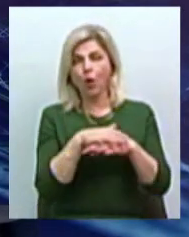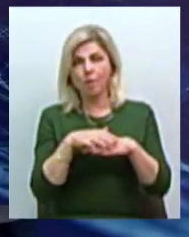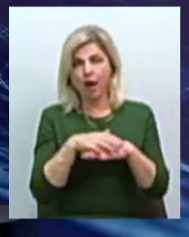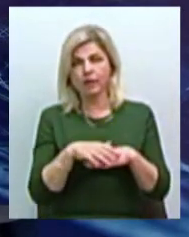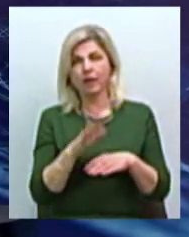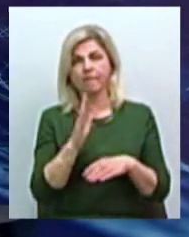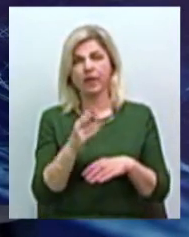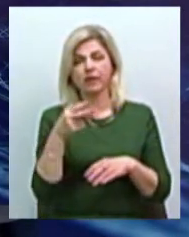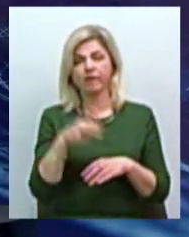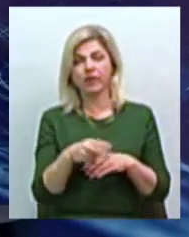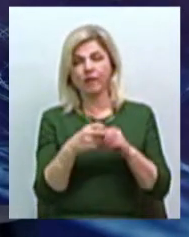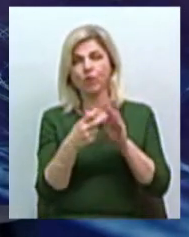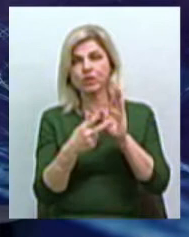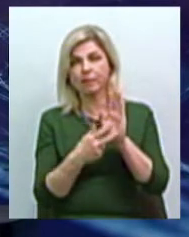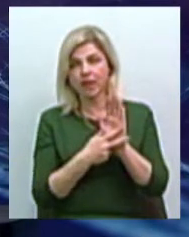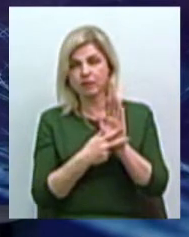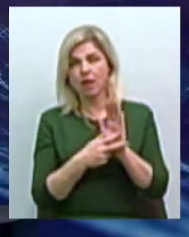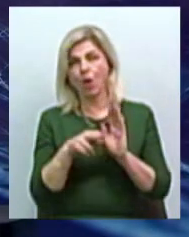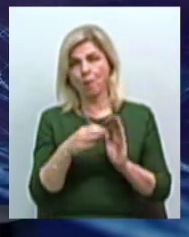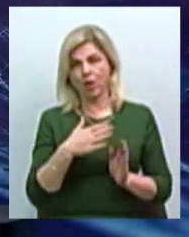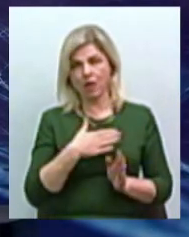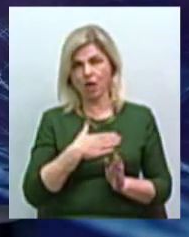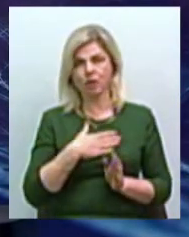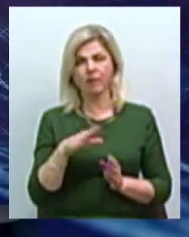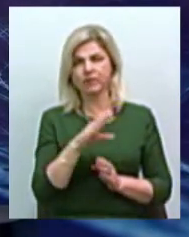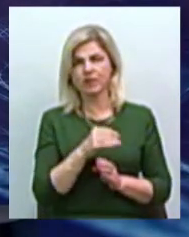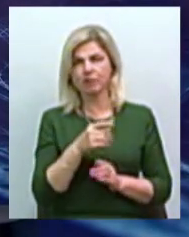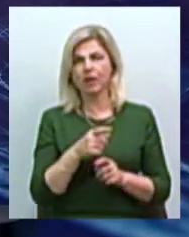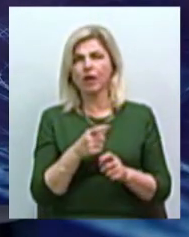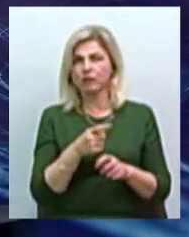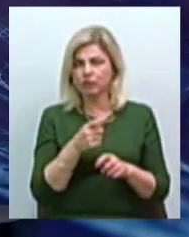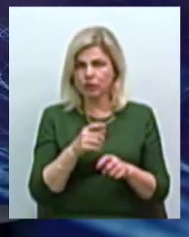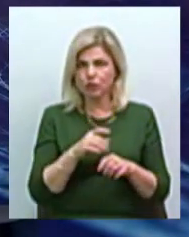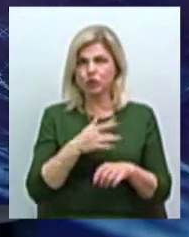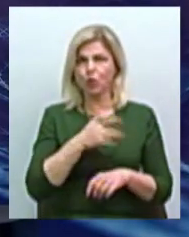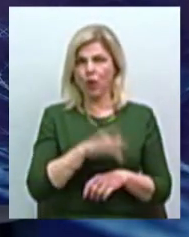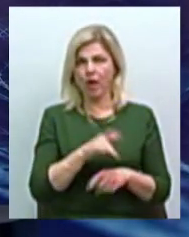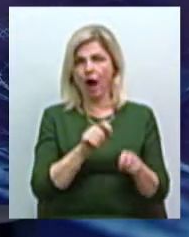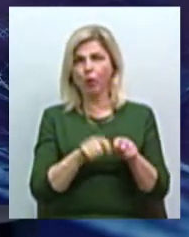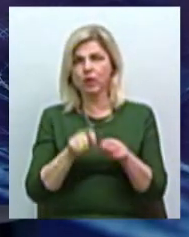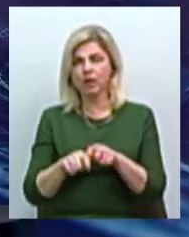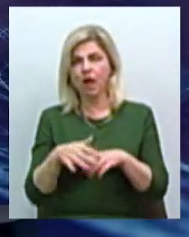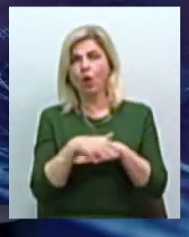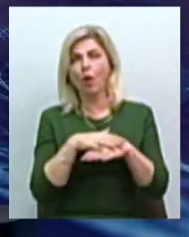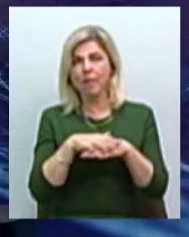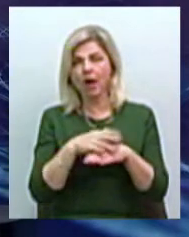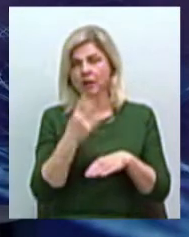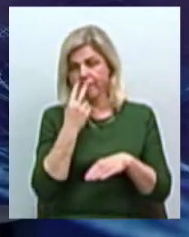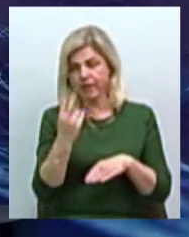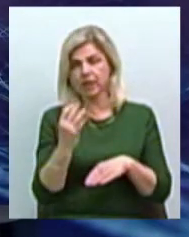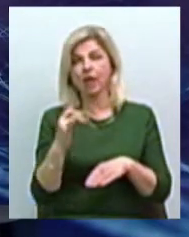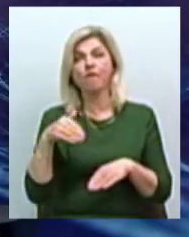2018, де по нашим всім самим жоским аудитам общественним, це громада лідер, і Вознесенська,